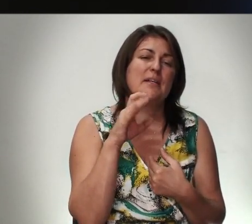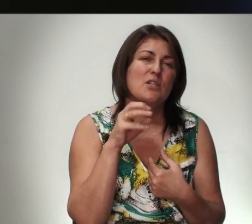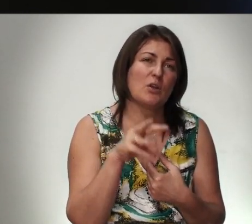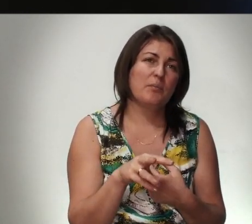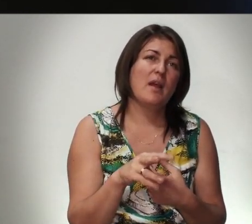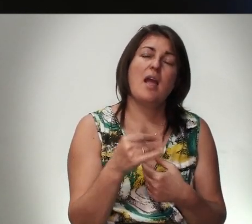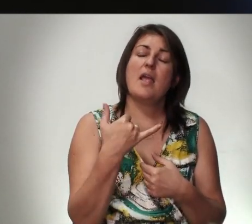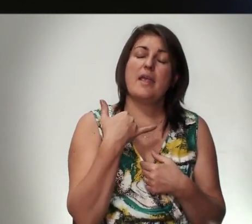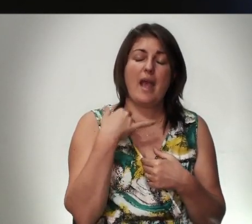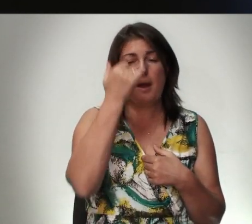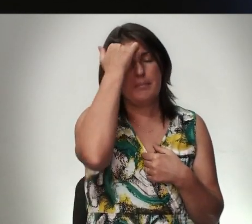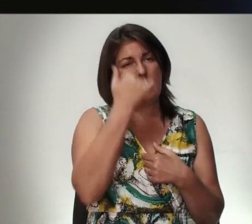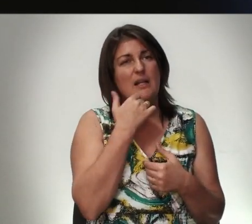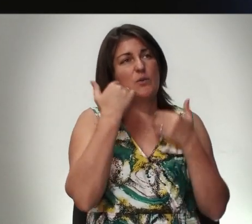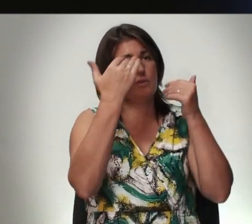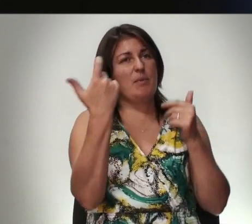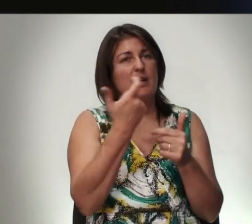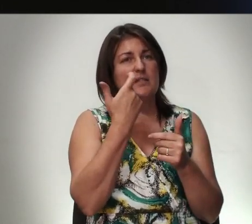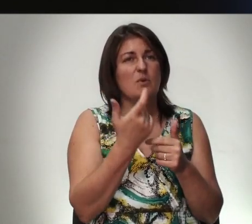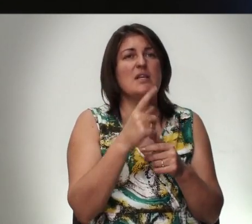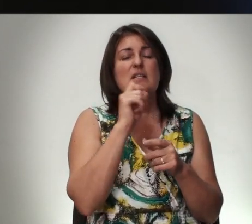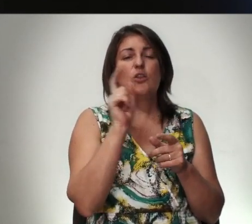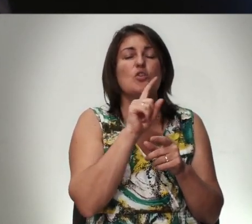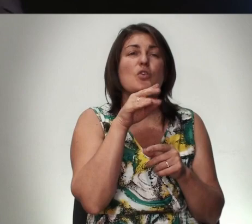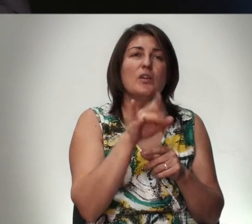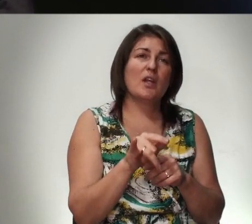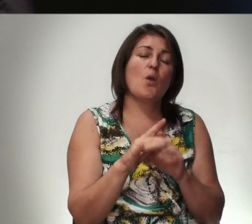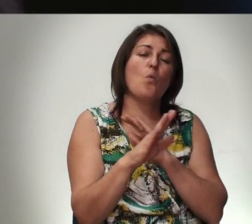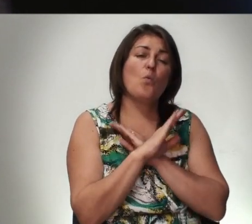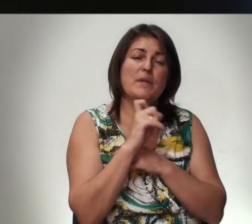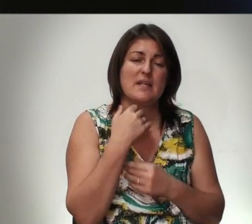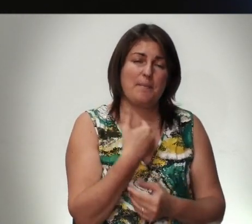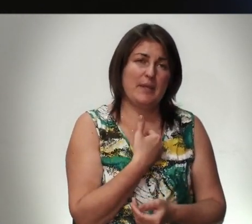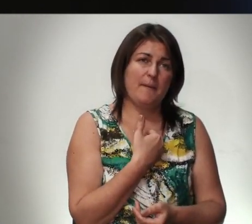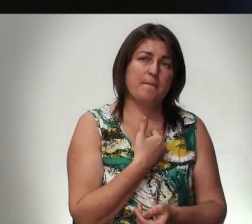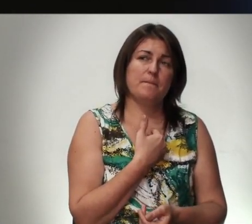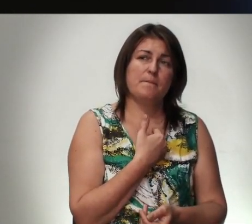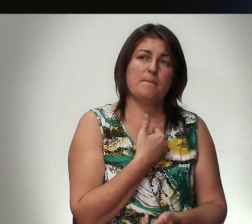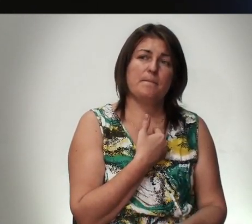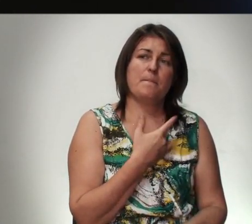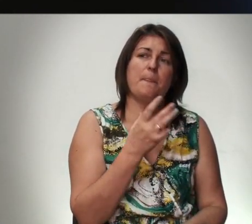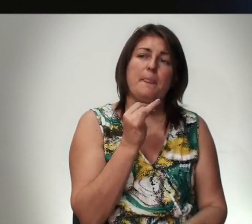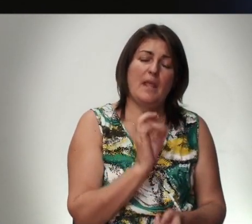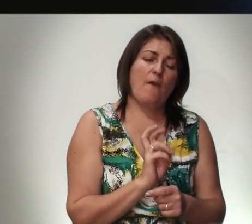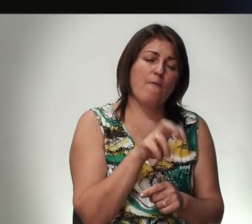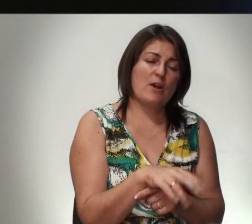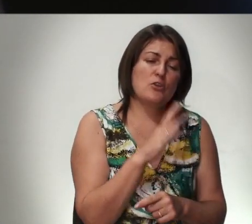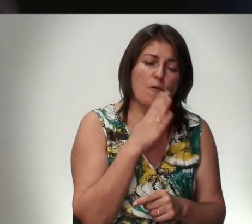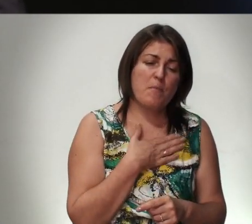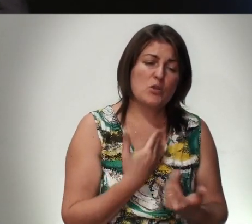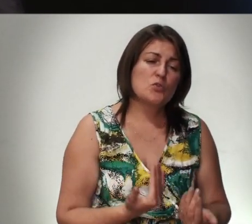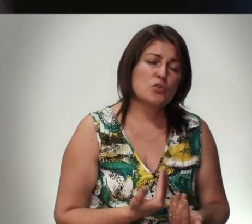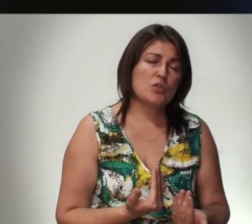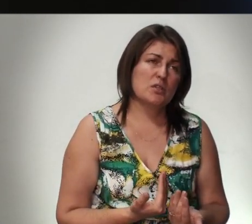Я Благодарю Тебя Господь За то Что Ты Умер За Меня И Вошел Мою Жизнь